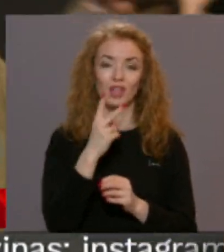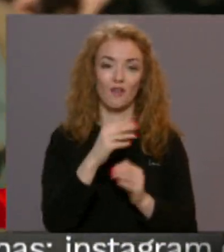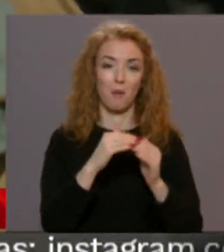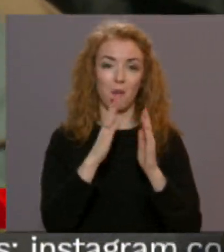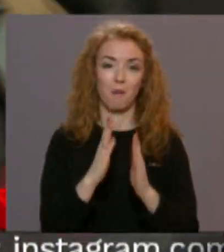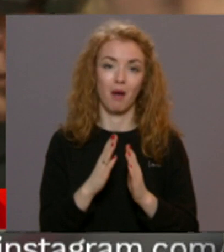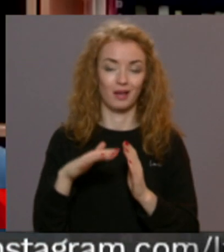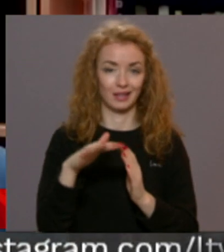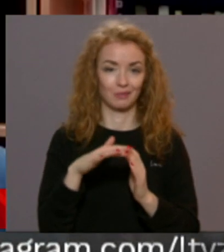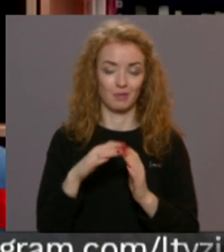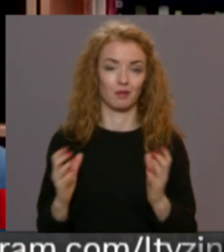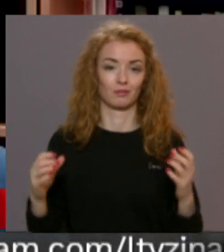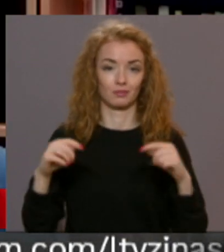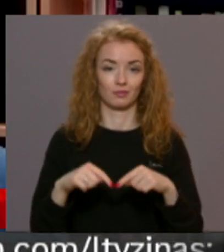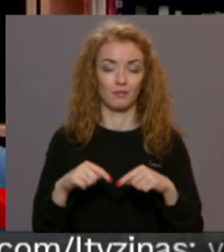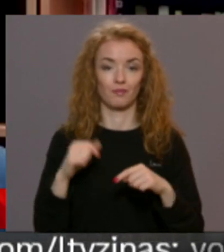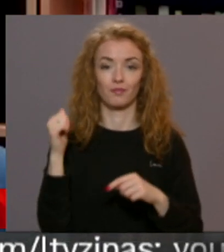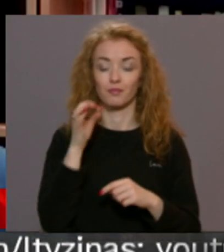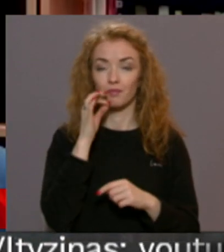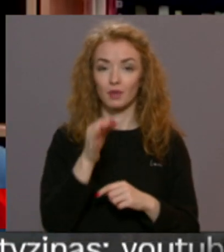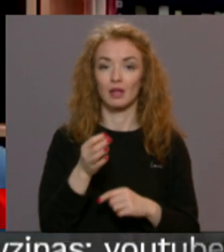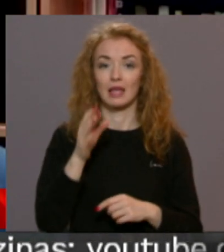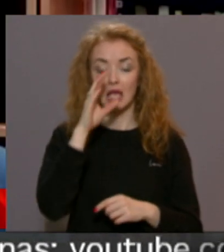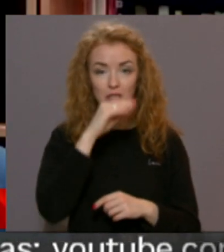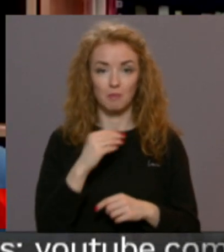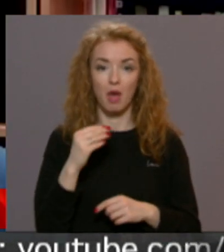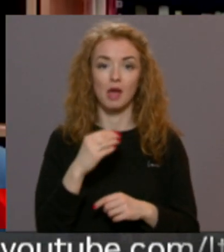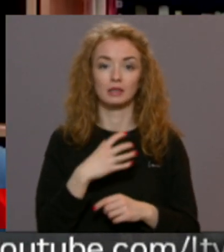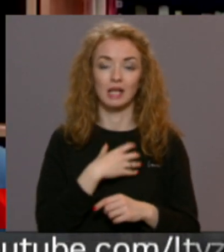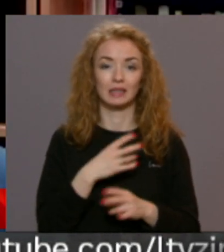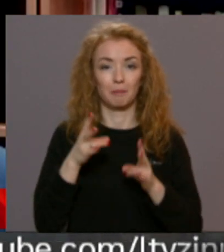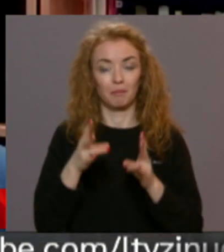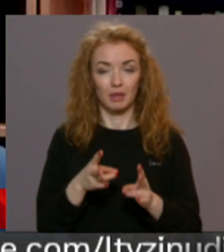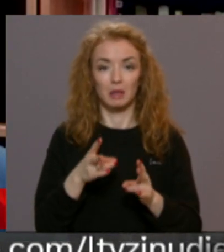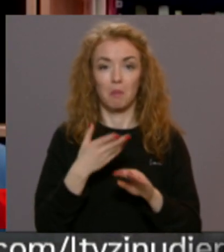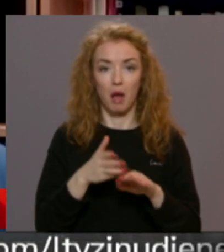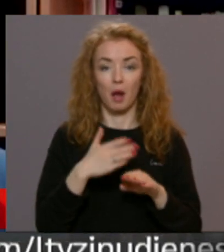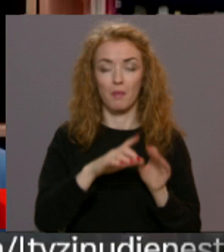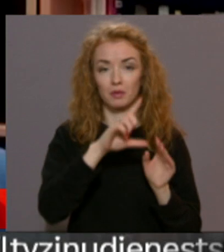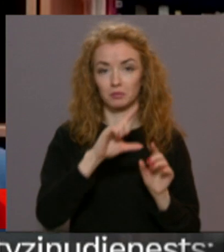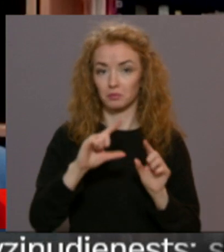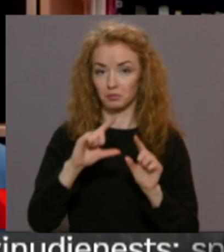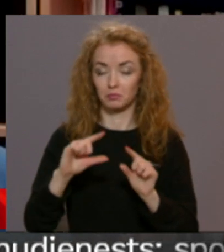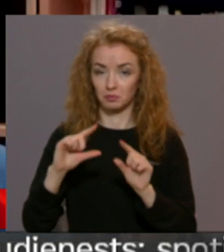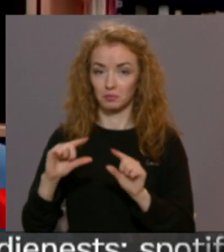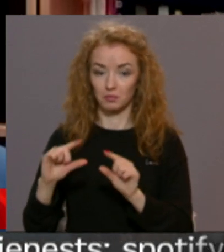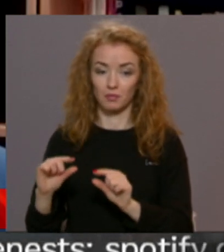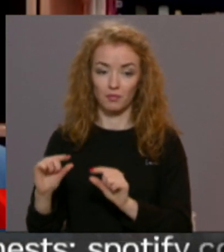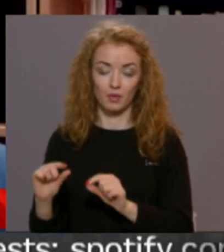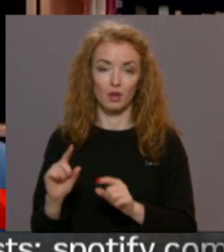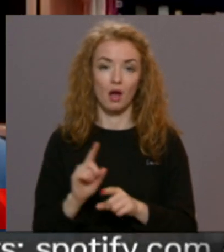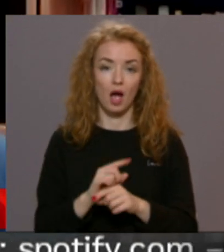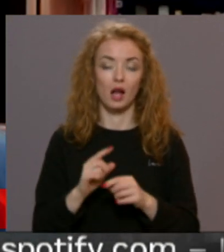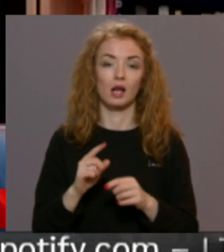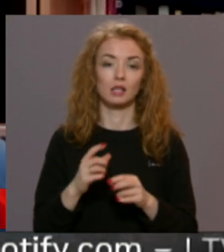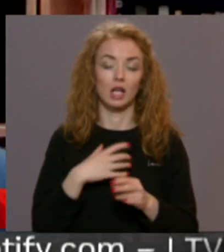saimniecībām. Ievēroja to, ka varbūtība inficēties pakapiniski samazinās Latvijas iedzīvotājiem, samazinoties